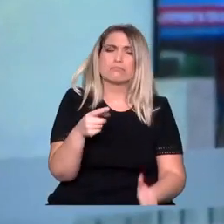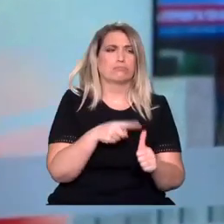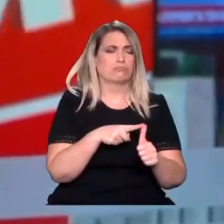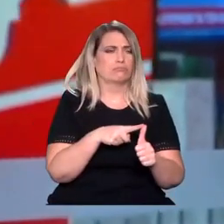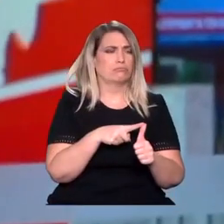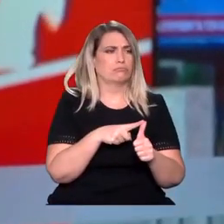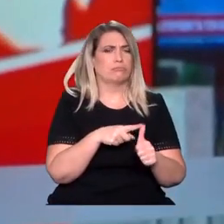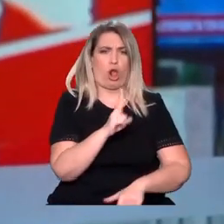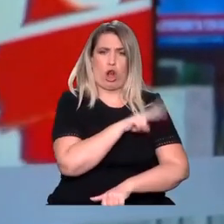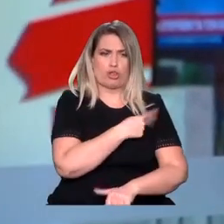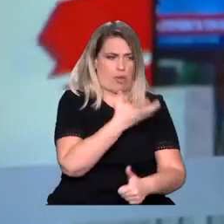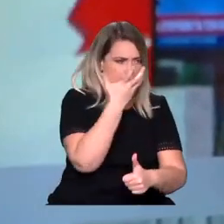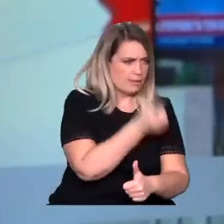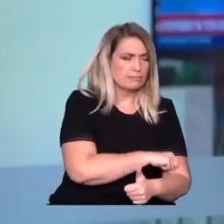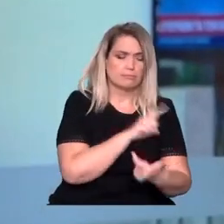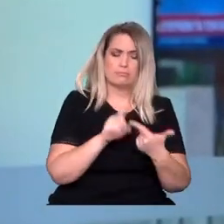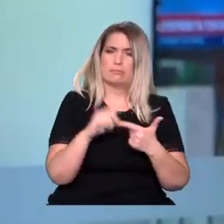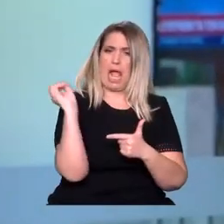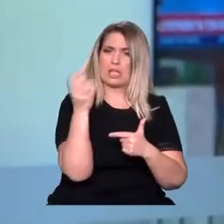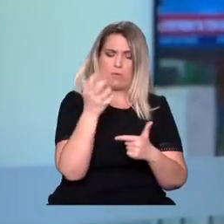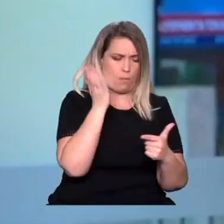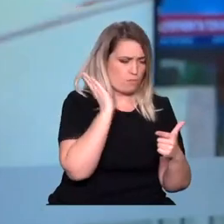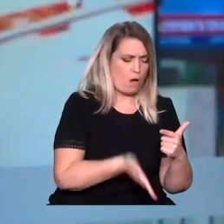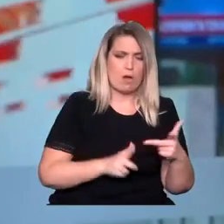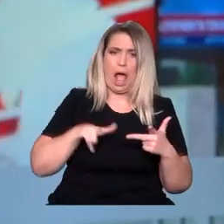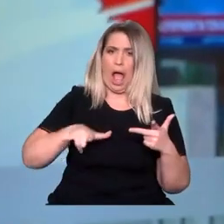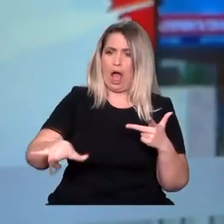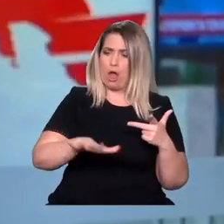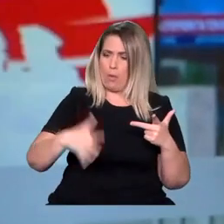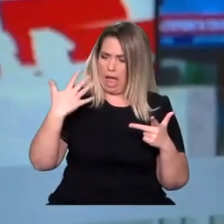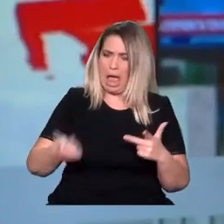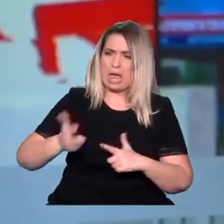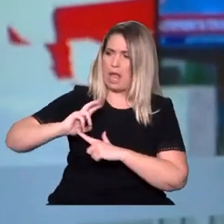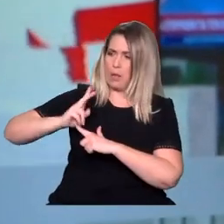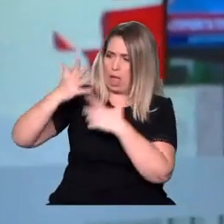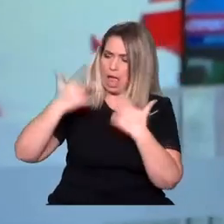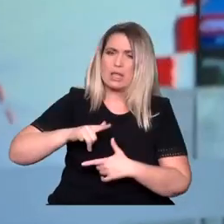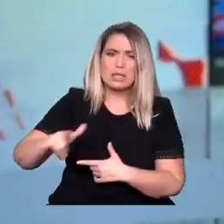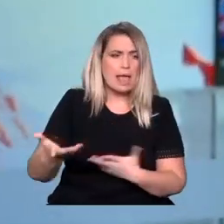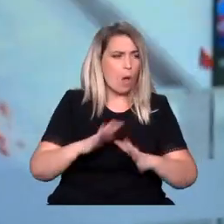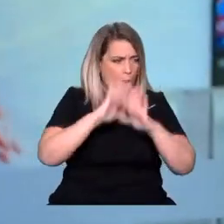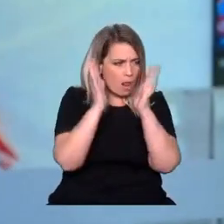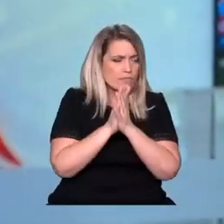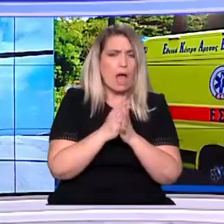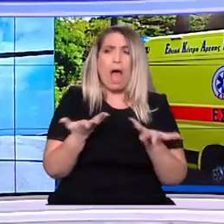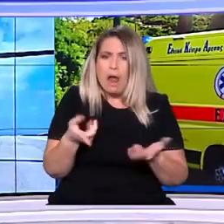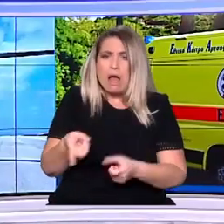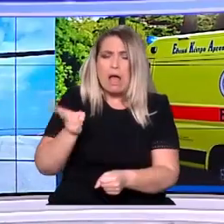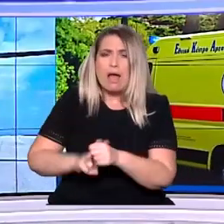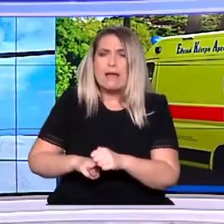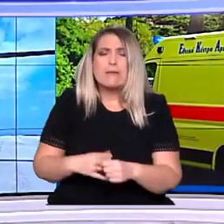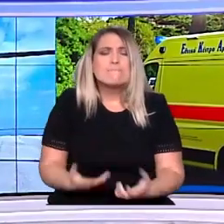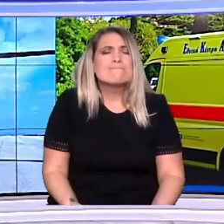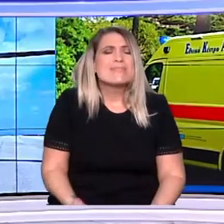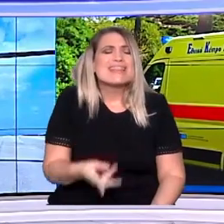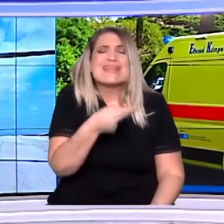Και αεροπλάνο του ΕΚΑΒ είχαμε και μπορούσε να πάει. Και ο άνθρωπος πέθανε. Άρα λοιπόν, εδώ δεν μιλάμε για τα μέσα. Μιλάμε για